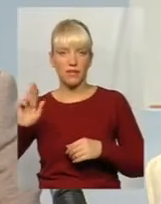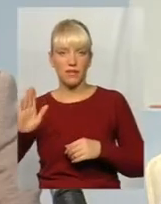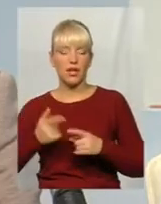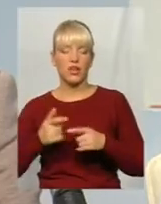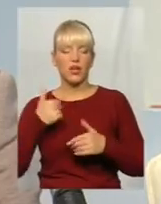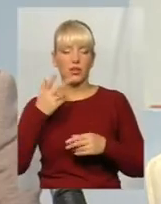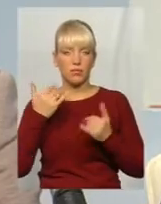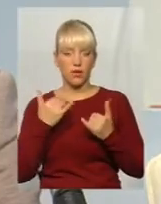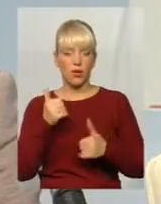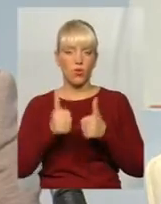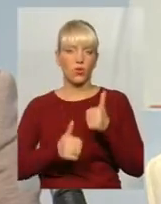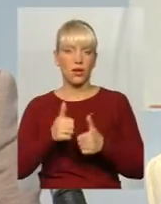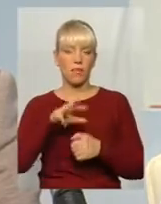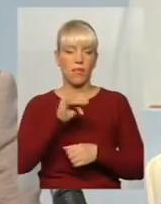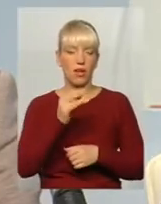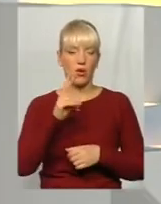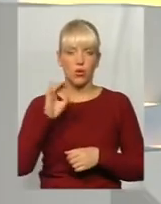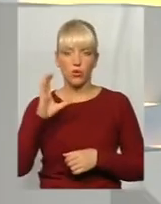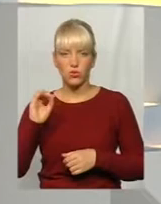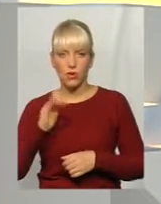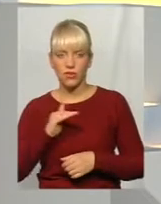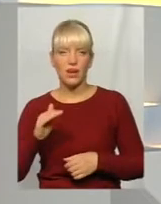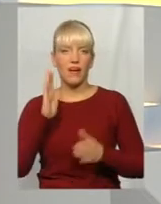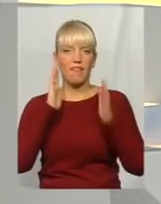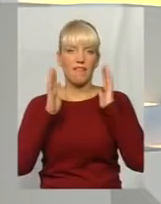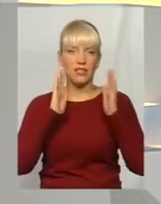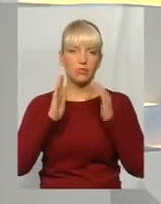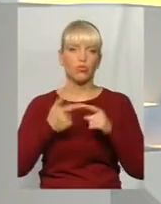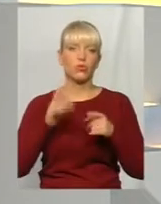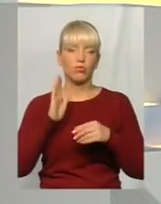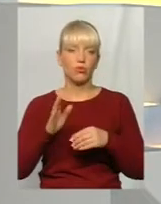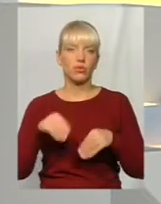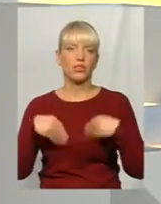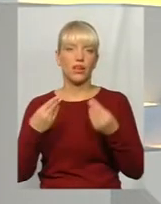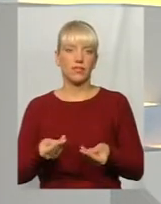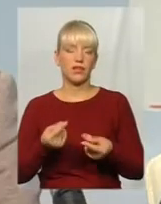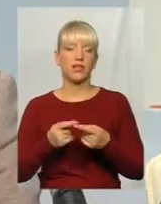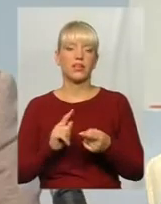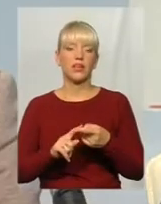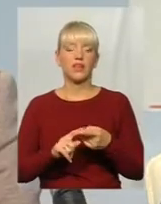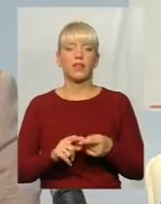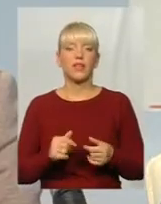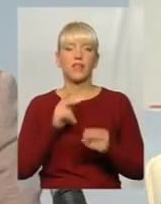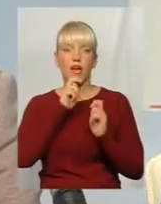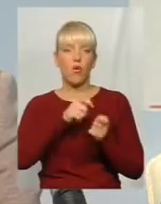конкурсу, там, Microsoft, IBM, Facebook, будуть надавати нагороди, там, низці стартапів, які